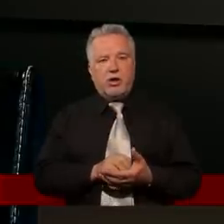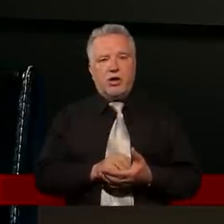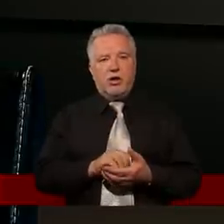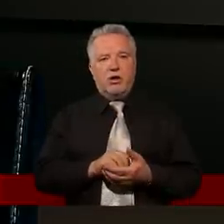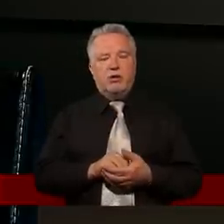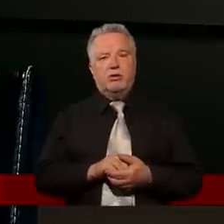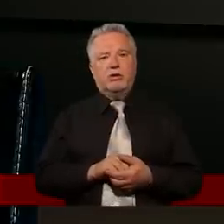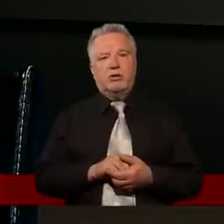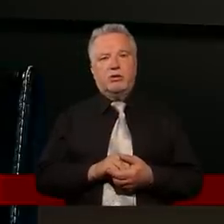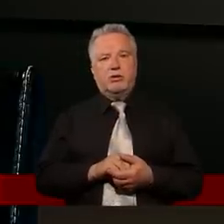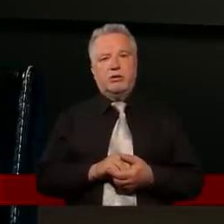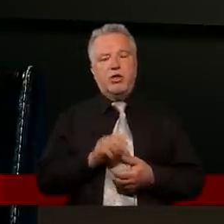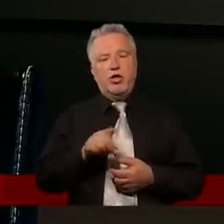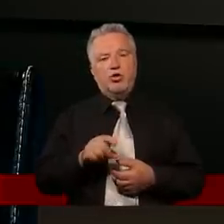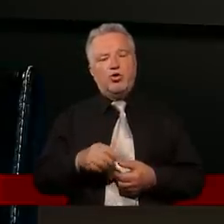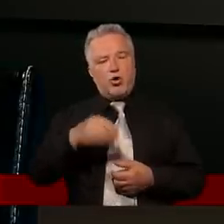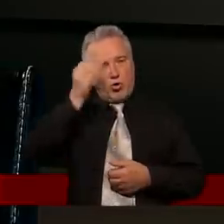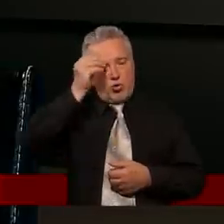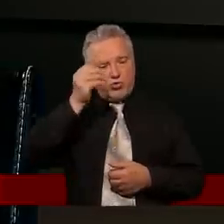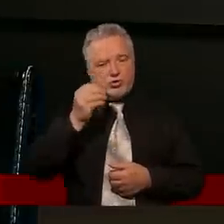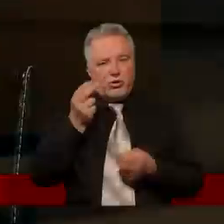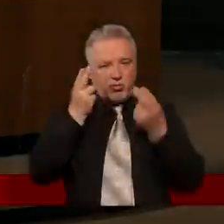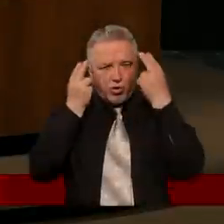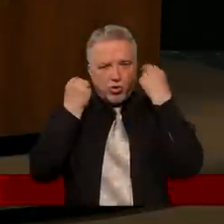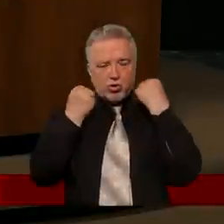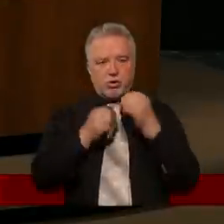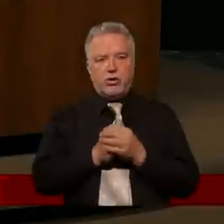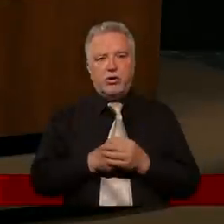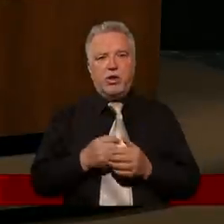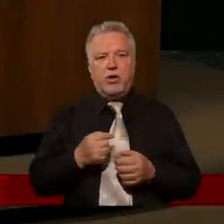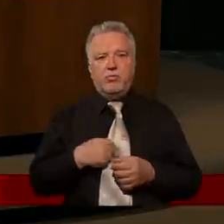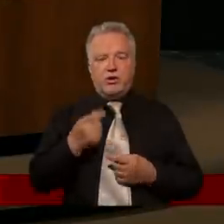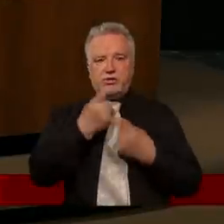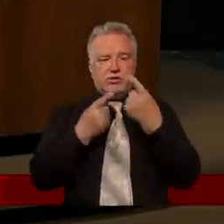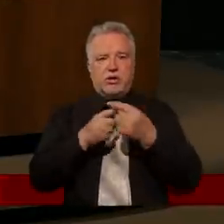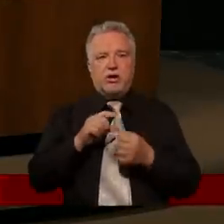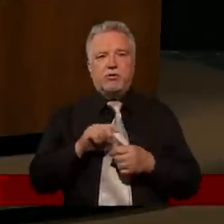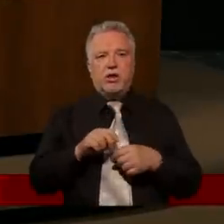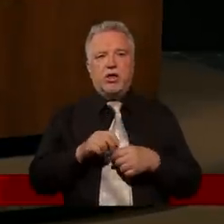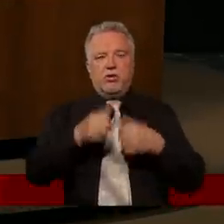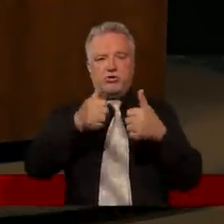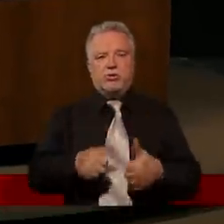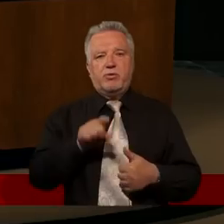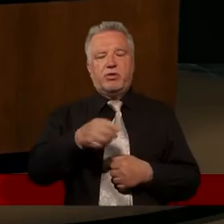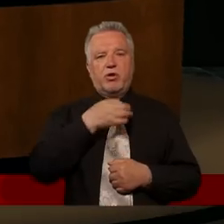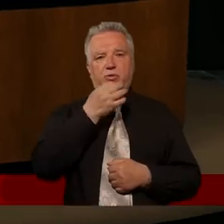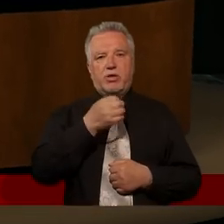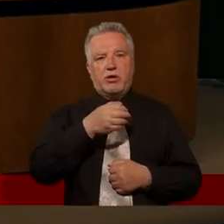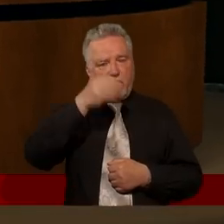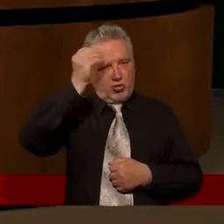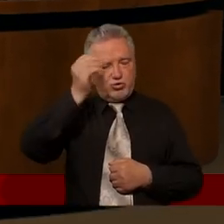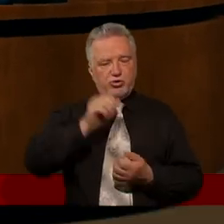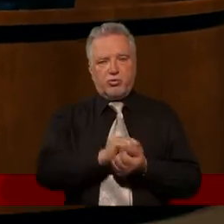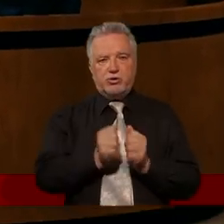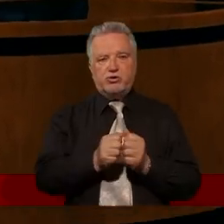równi. I to uczy takiej pokory. Mnie zastanawia postawienie tego pytania, bo uczniowie są